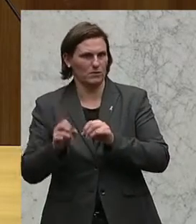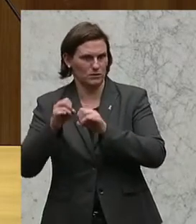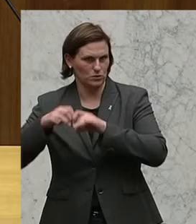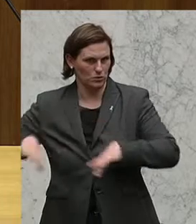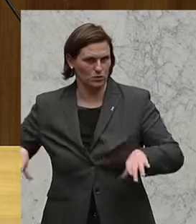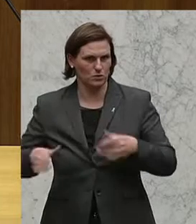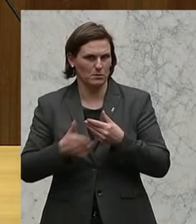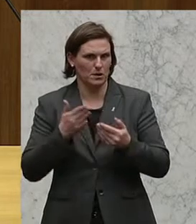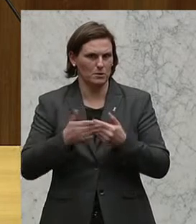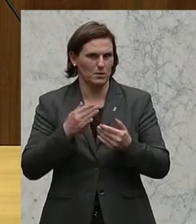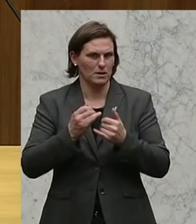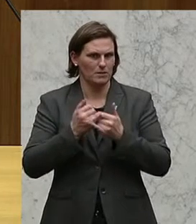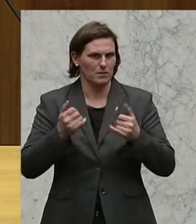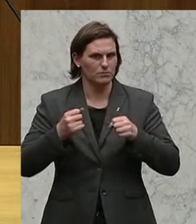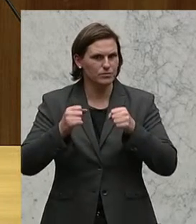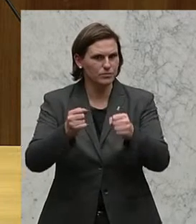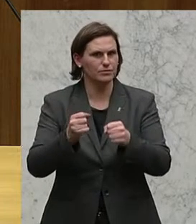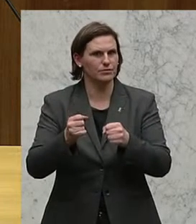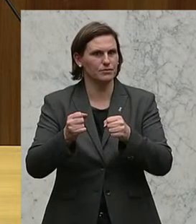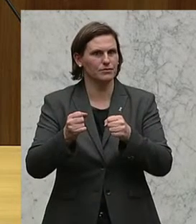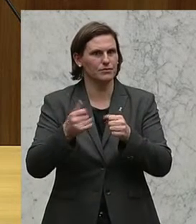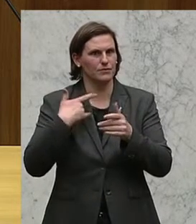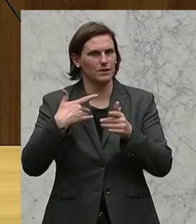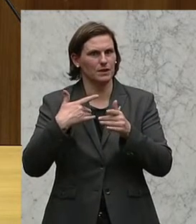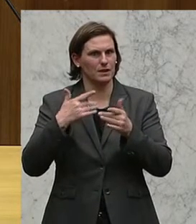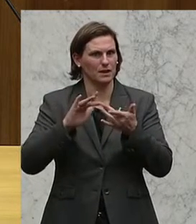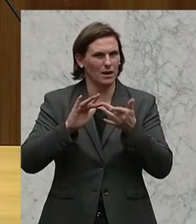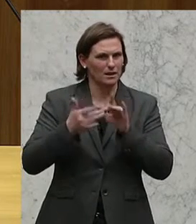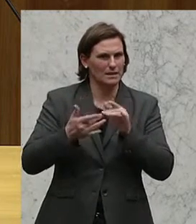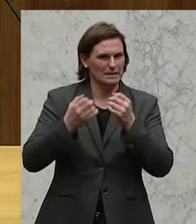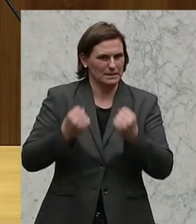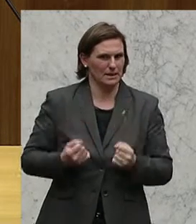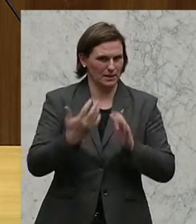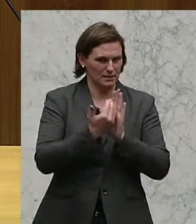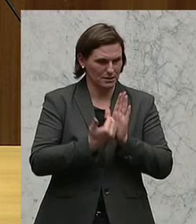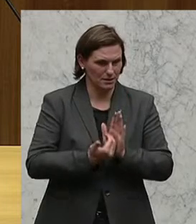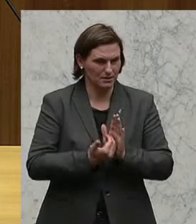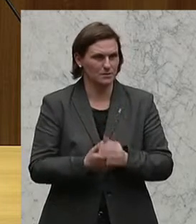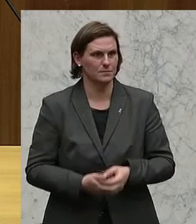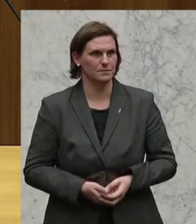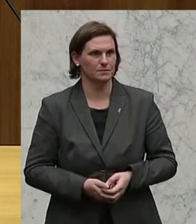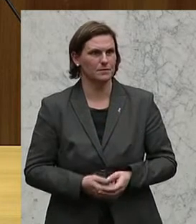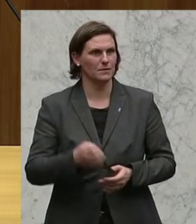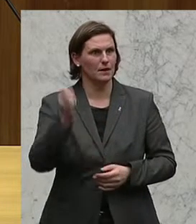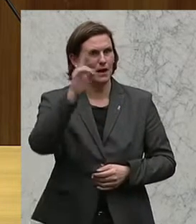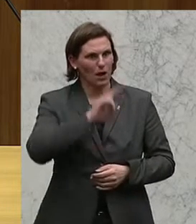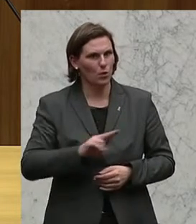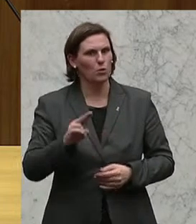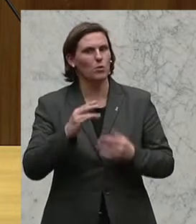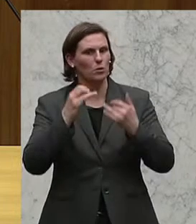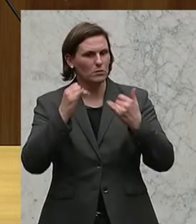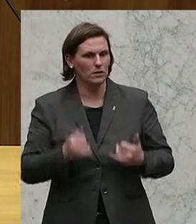beispielsweise mit der Initiative eines Cybersicherheitsgesetzes. Die EU-Kommission hat sicher die Zeichen der Zeit